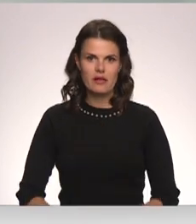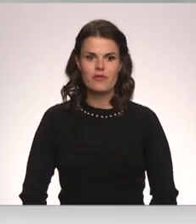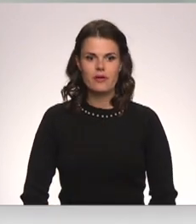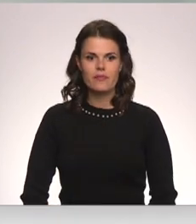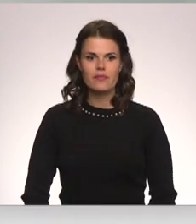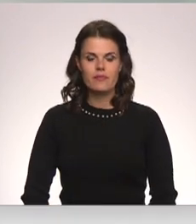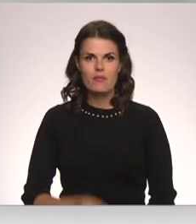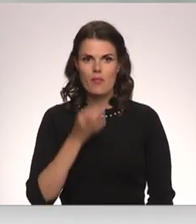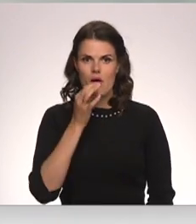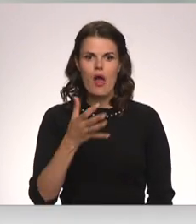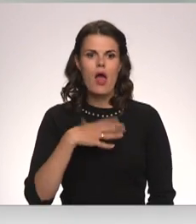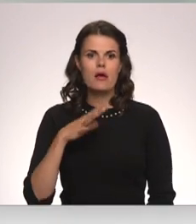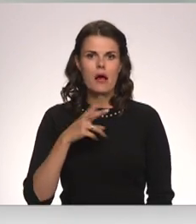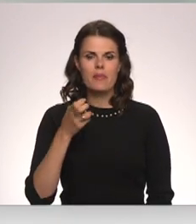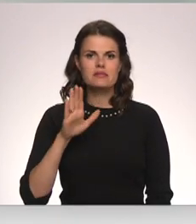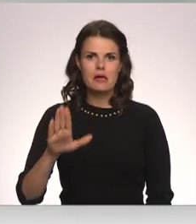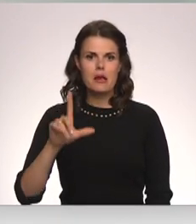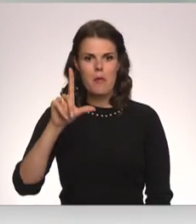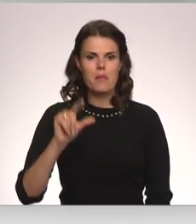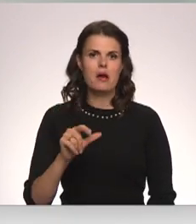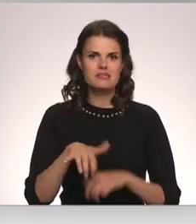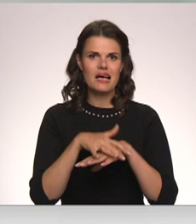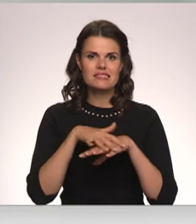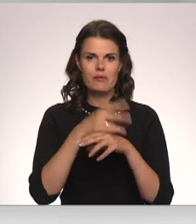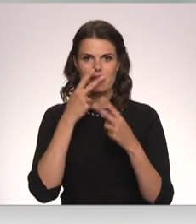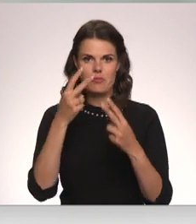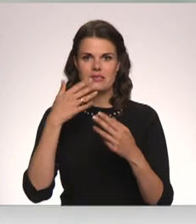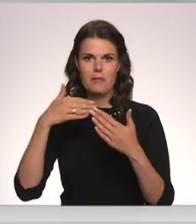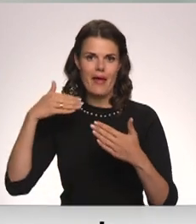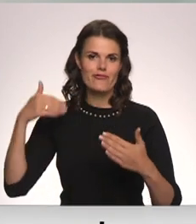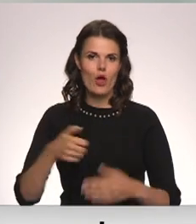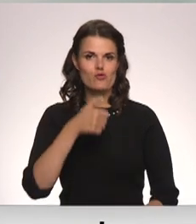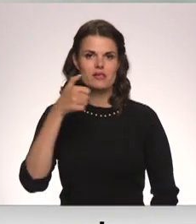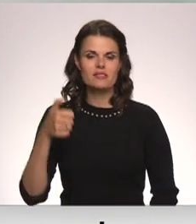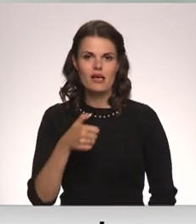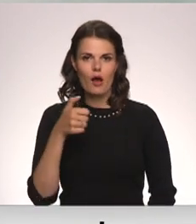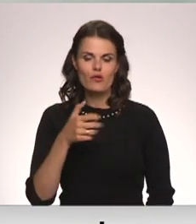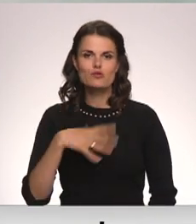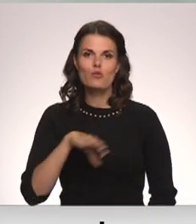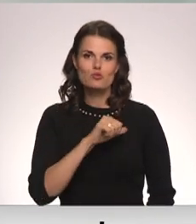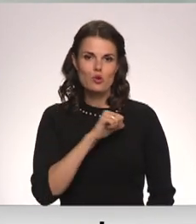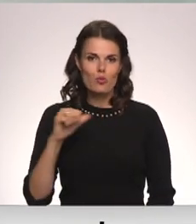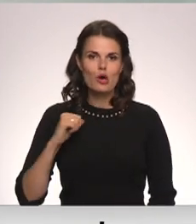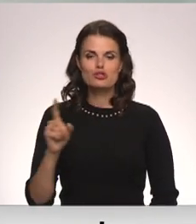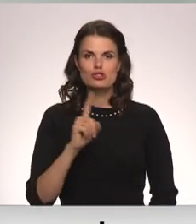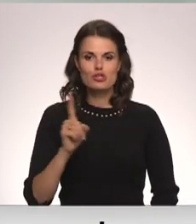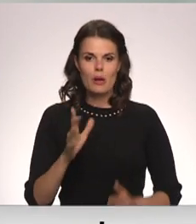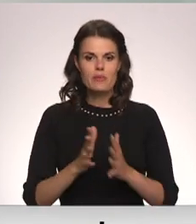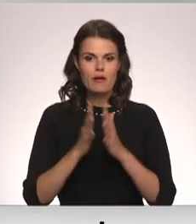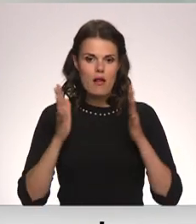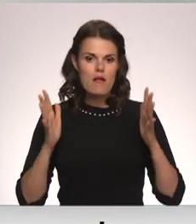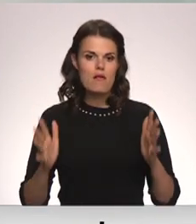kāpēc knapu mazāk sabiedrība ir redzējusi pēdējos gados, mums pašiem ir diezgan liels